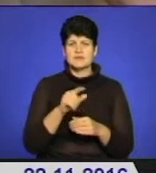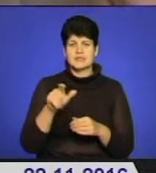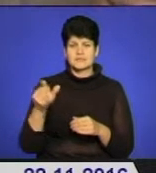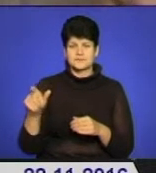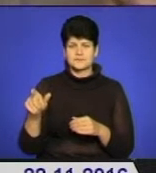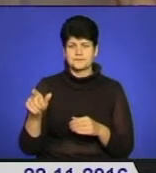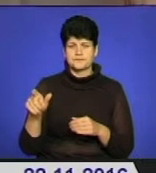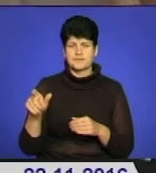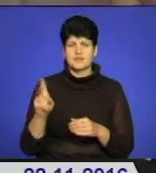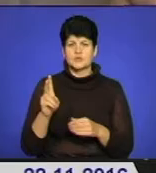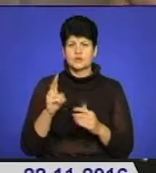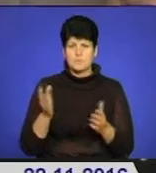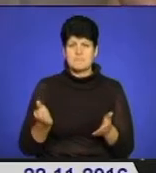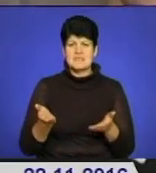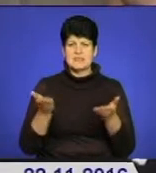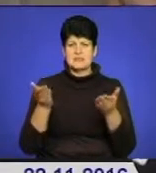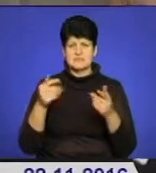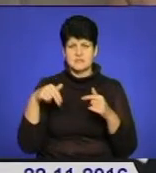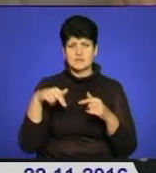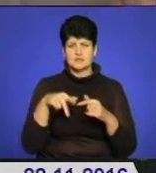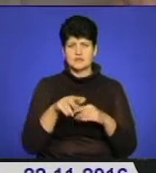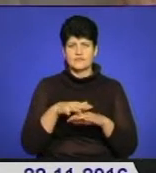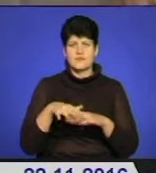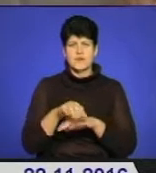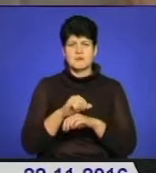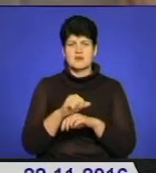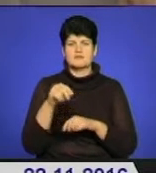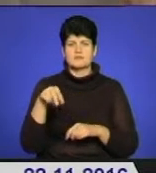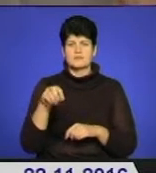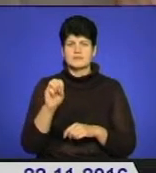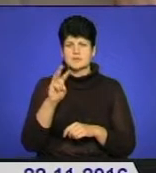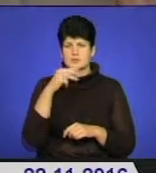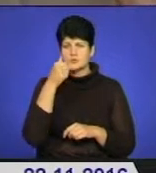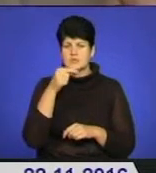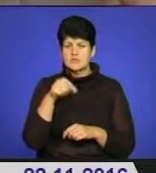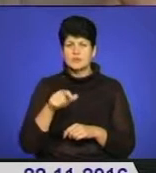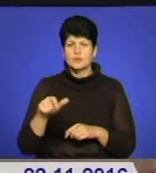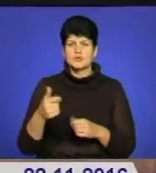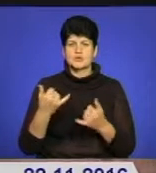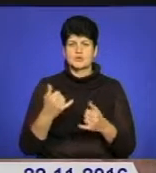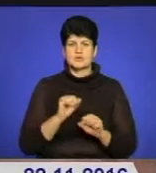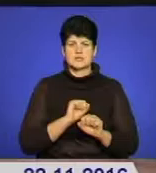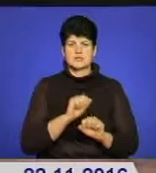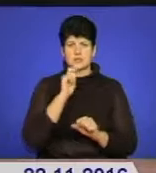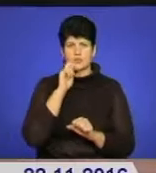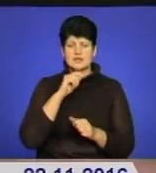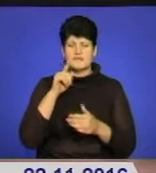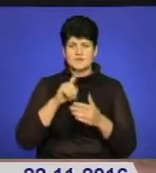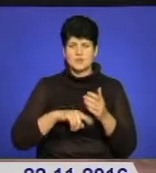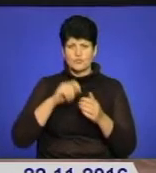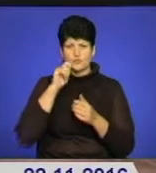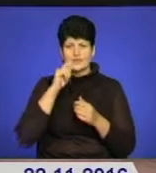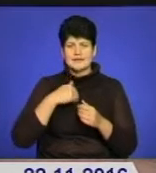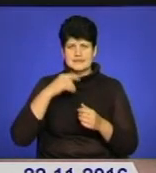жаль, ми мусимо вперто, вілюційним шляхом, добре кожен робити свою роботу. І я дякую за цю нагороду, і